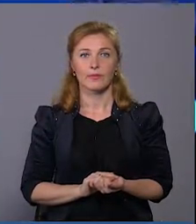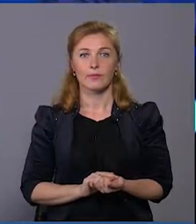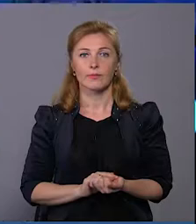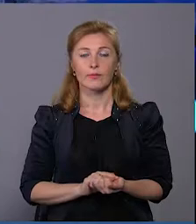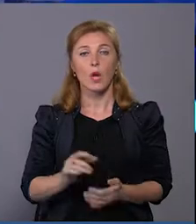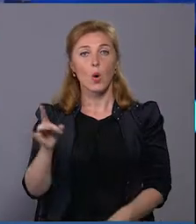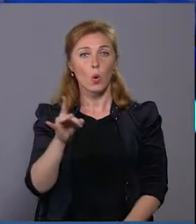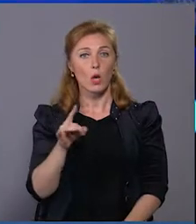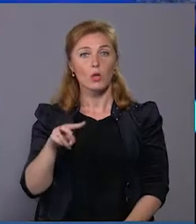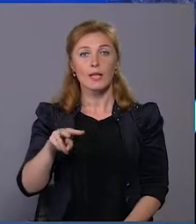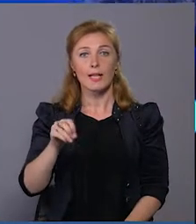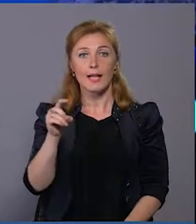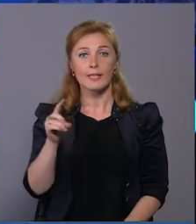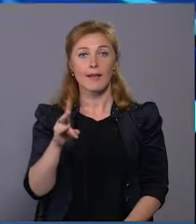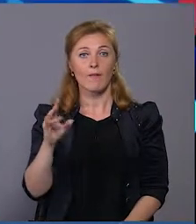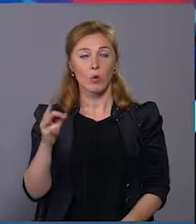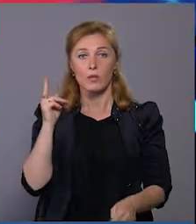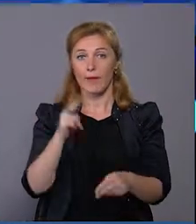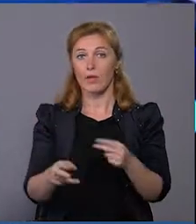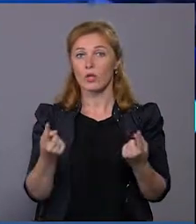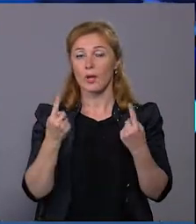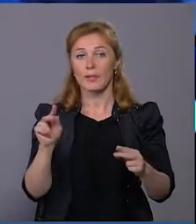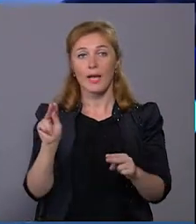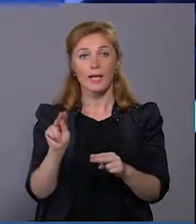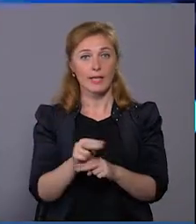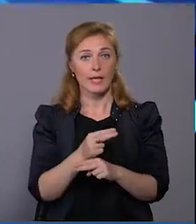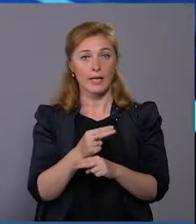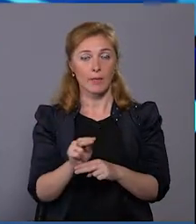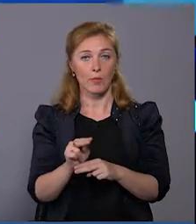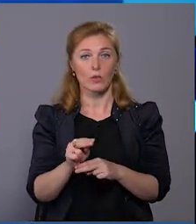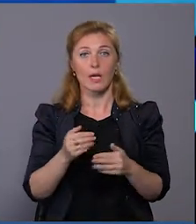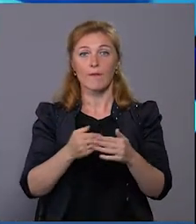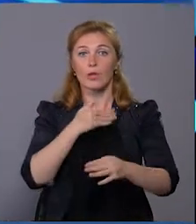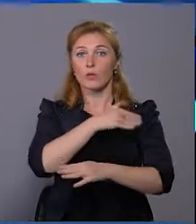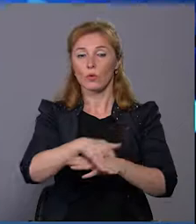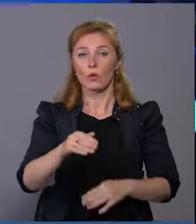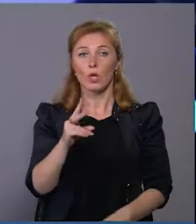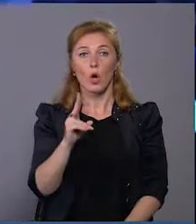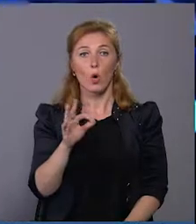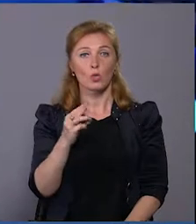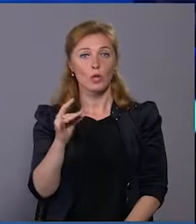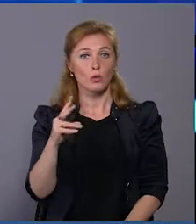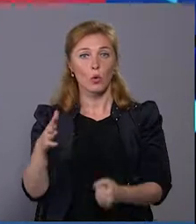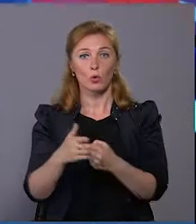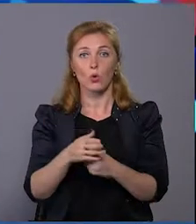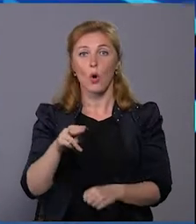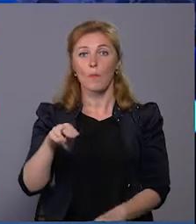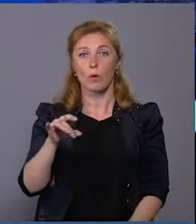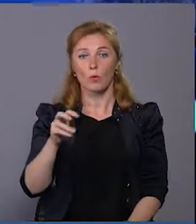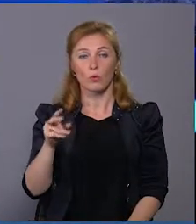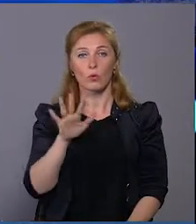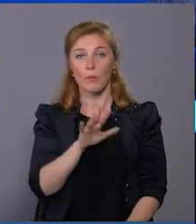У мікрорайоні Лезневе завершують капітальний ремонт під'їзної дороги від вулиці Кошарського до провулку 5-го